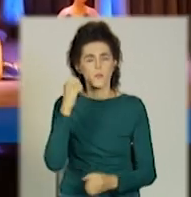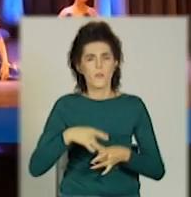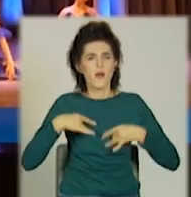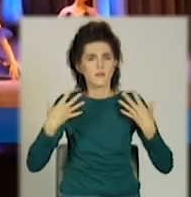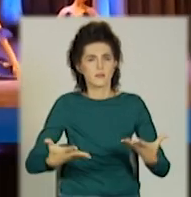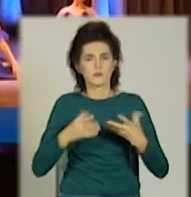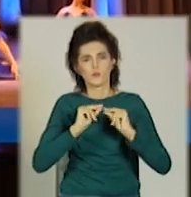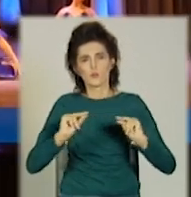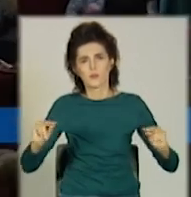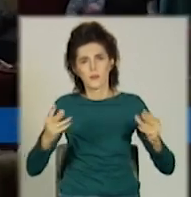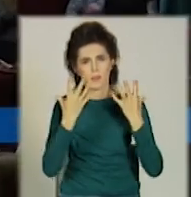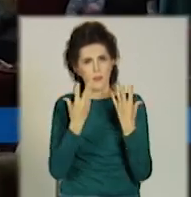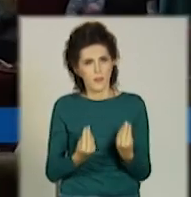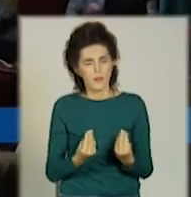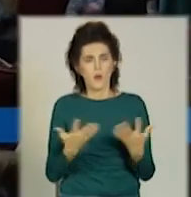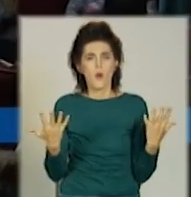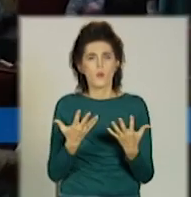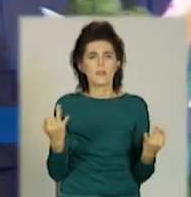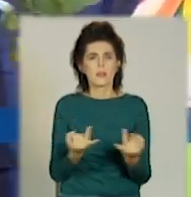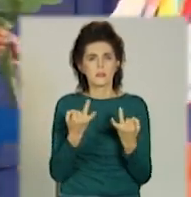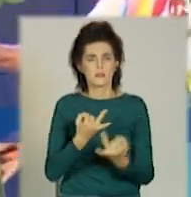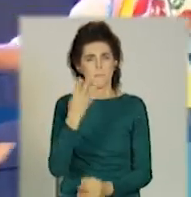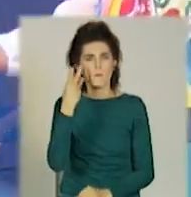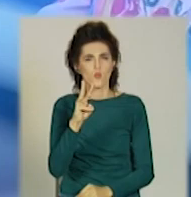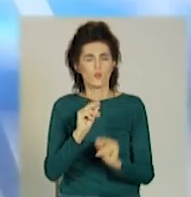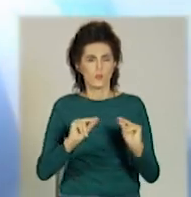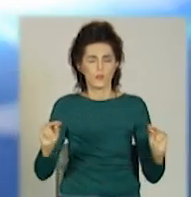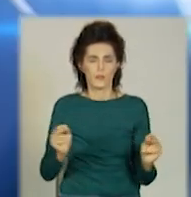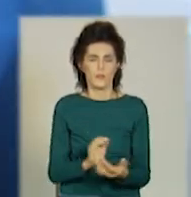вчителів. Які вони – сучасні викладачі?